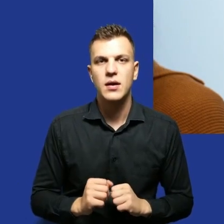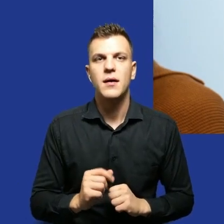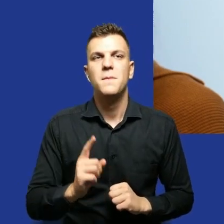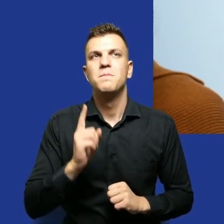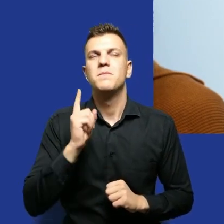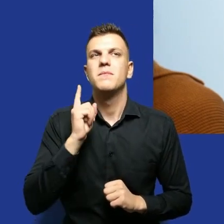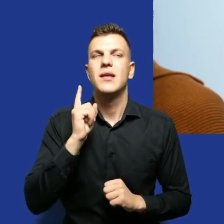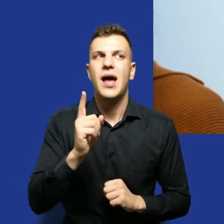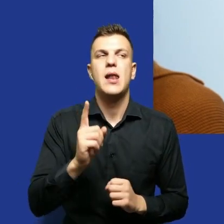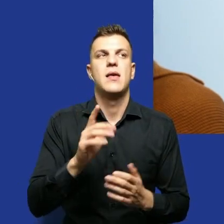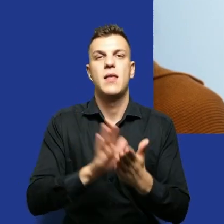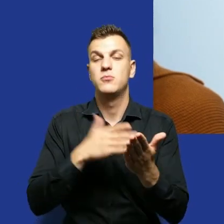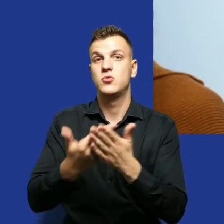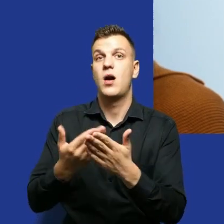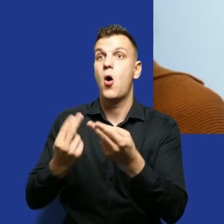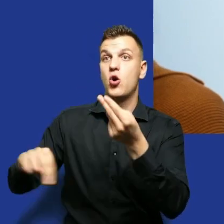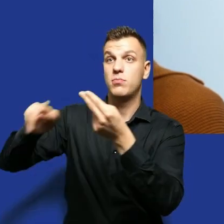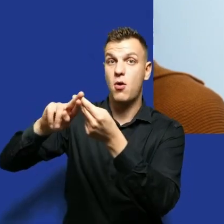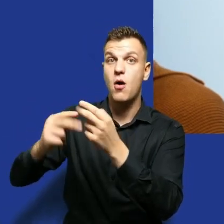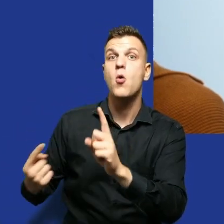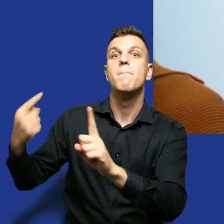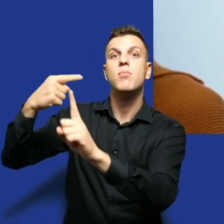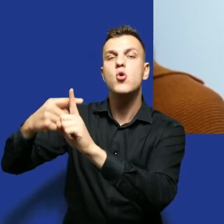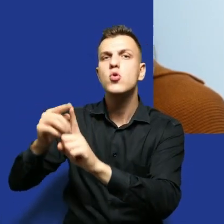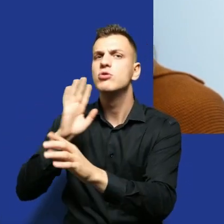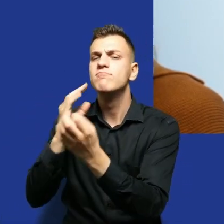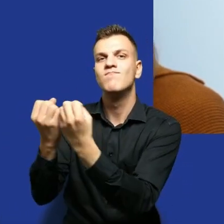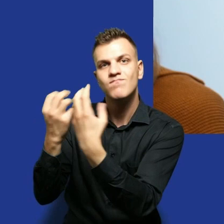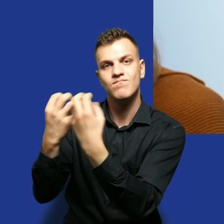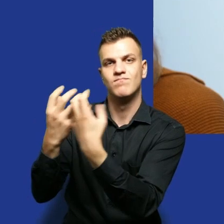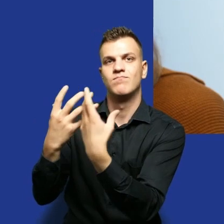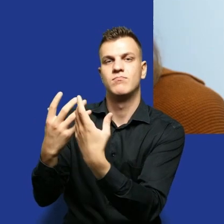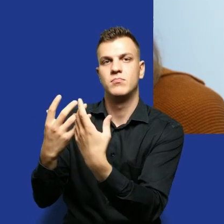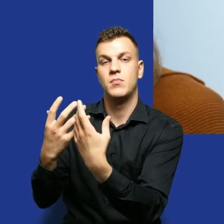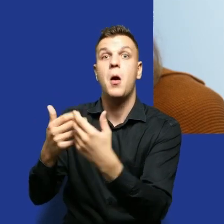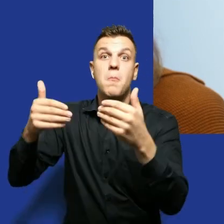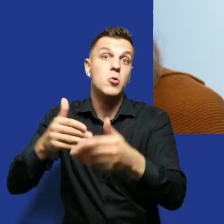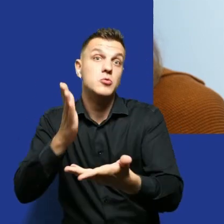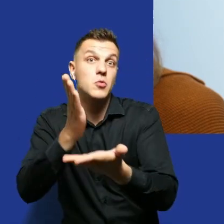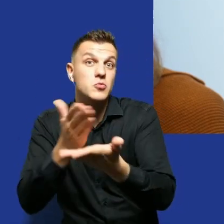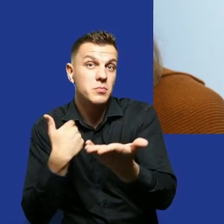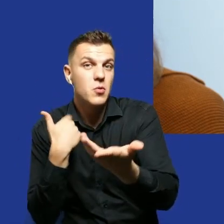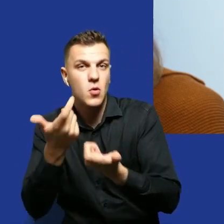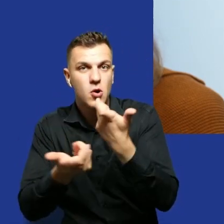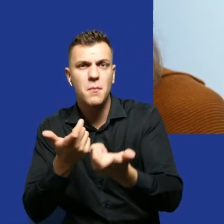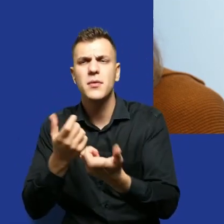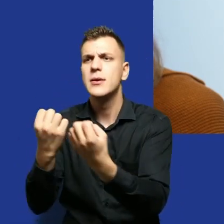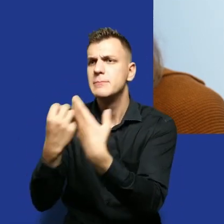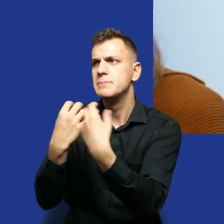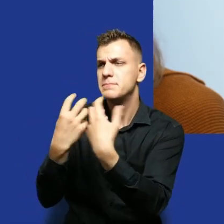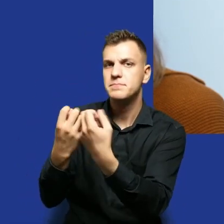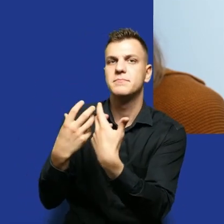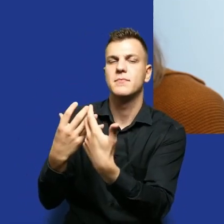takiej odpowiedzi byłaby możliwość wyjścia, nie możliwość, możliwość jest, żeby była praktyka wyjścia